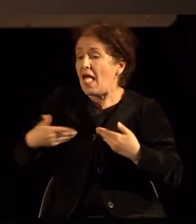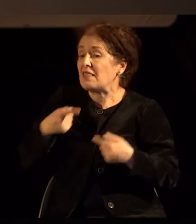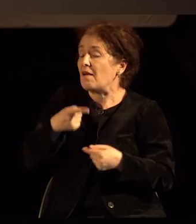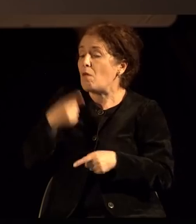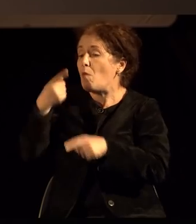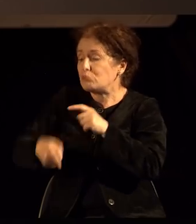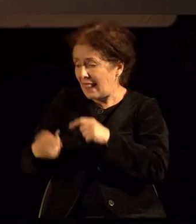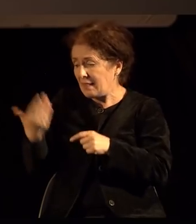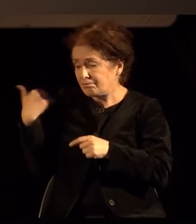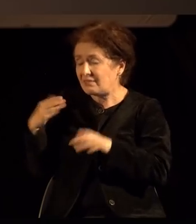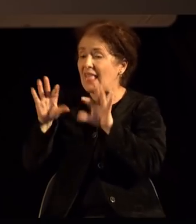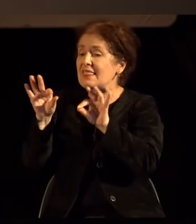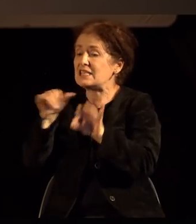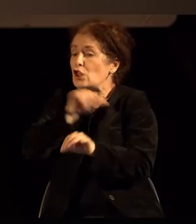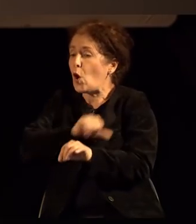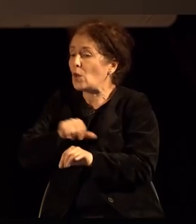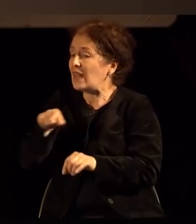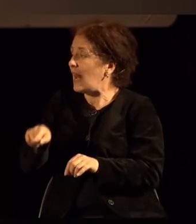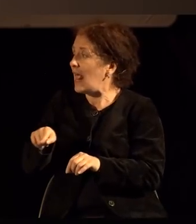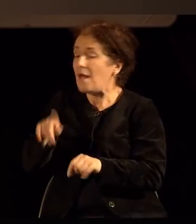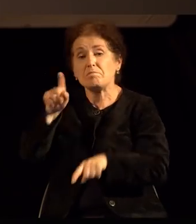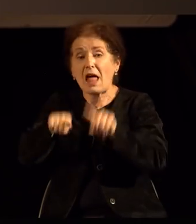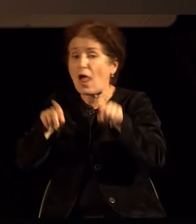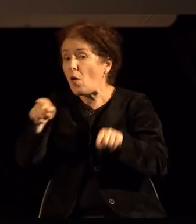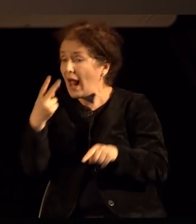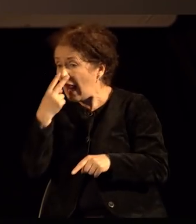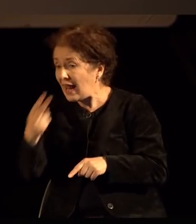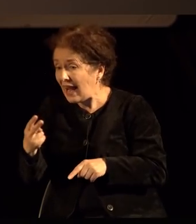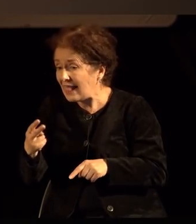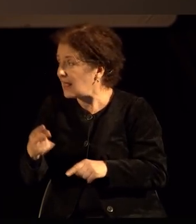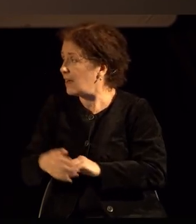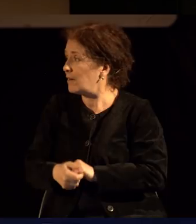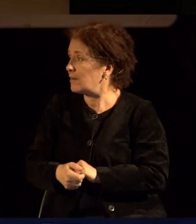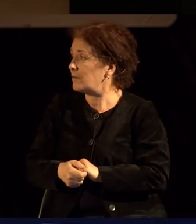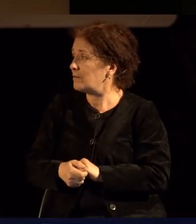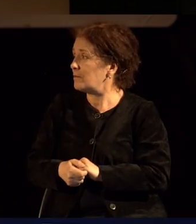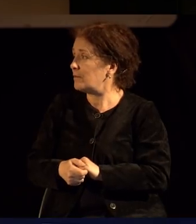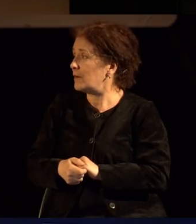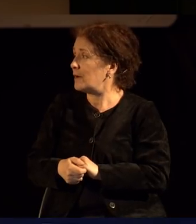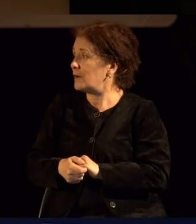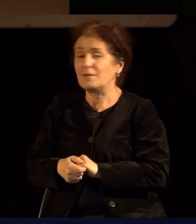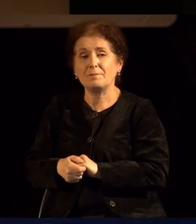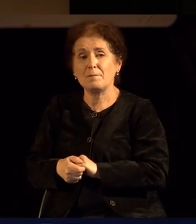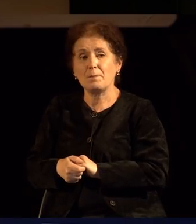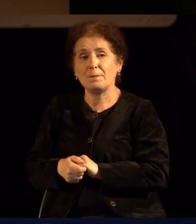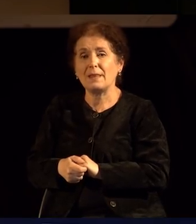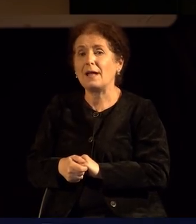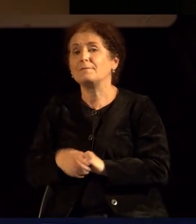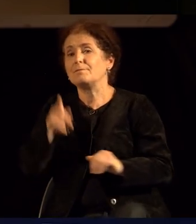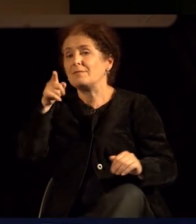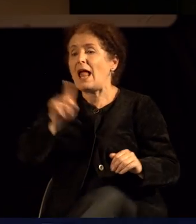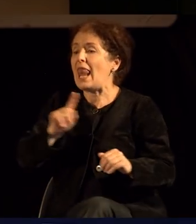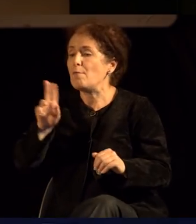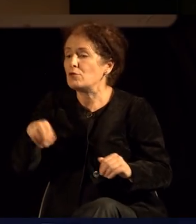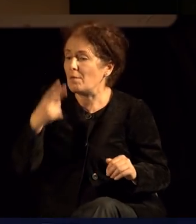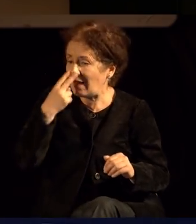Последна водоценија со Рупол с Дрек Грейс. Не знам дали некој од вас гледа Рупол с Дрек Грейс. Да? Ај, таму не